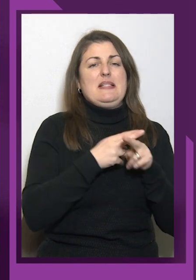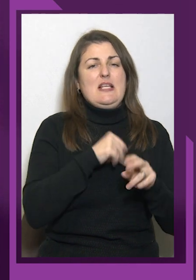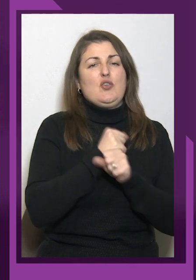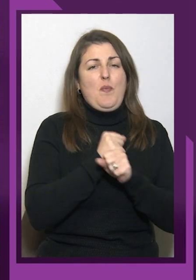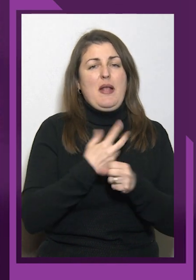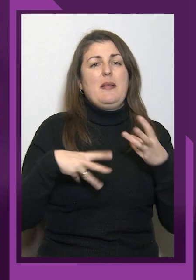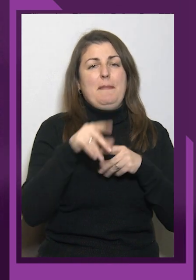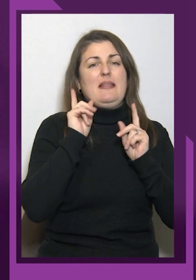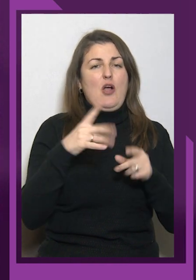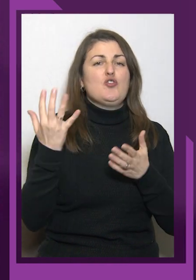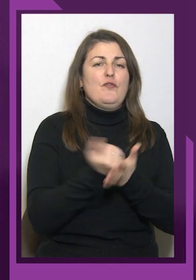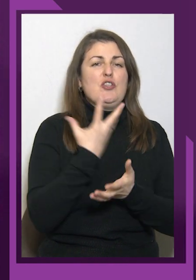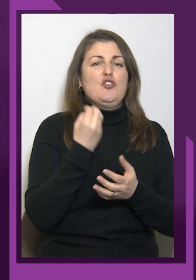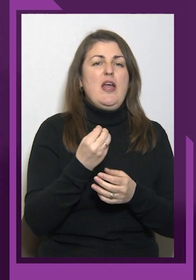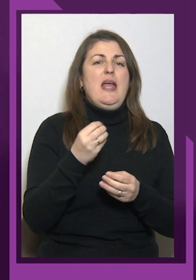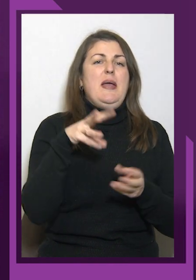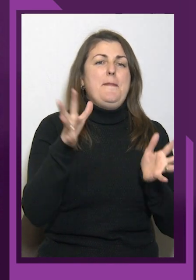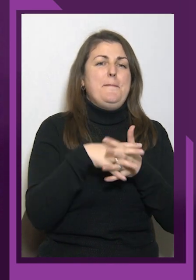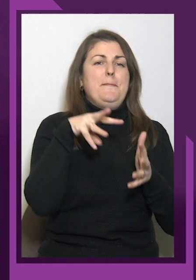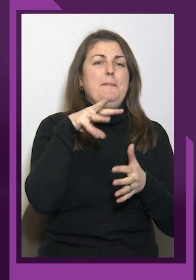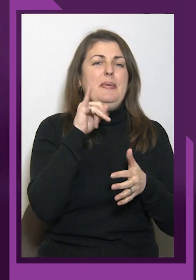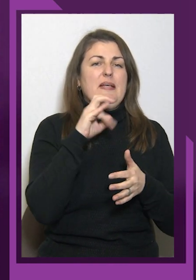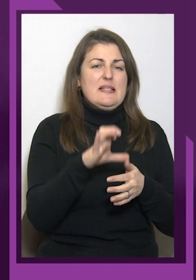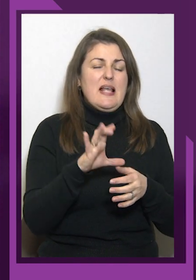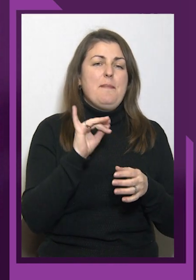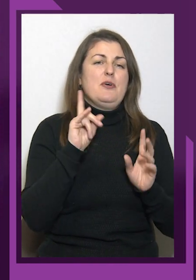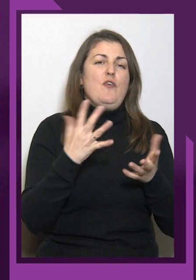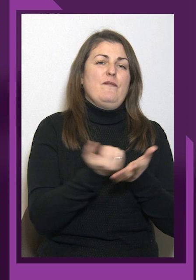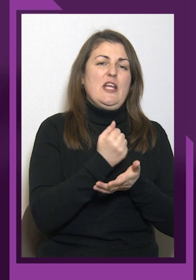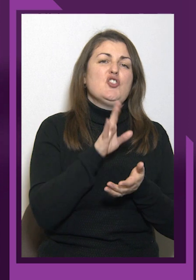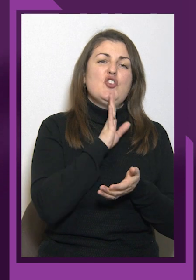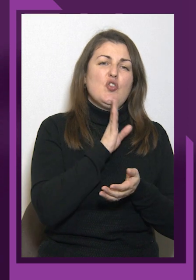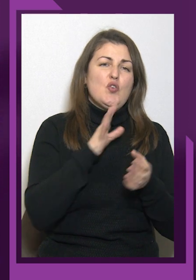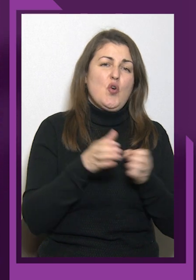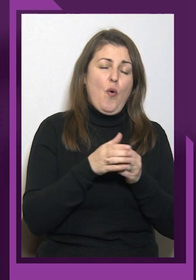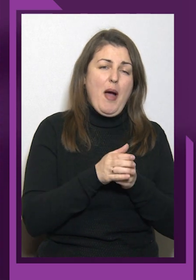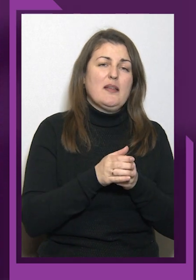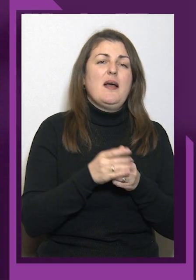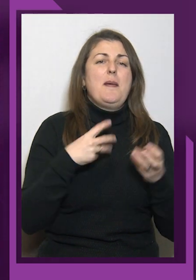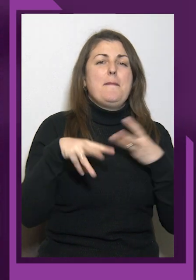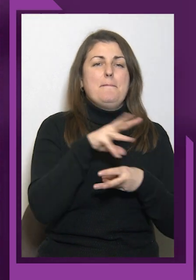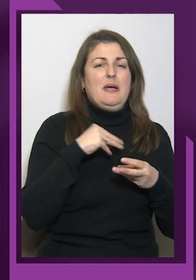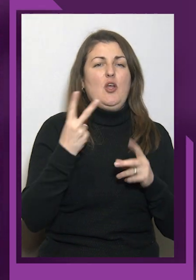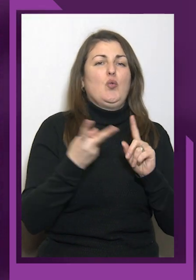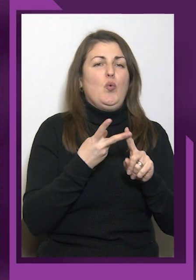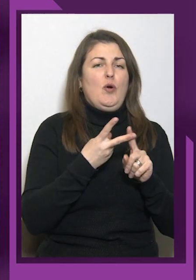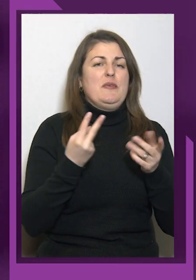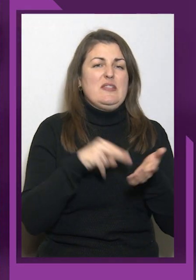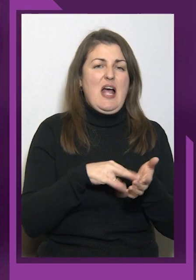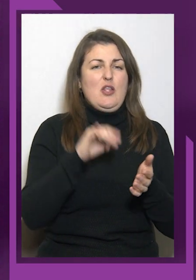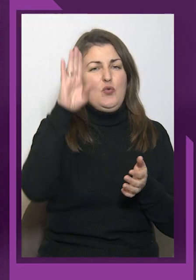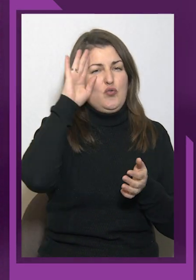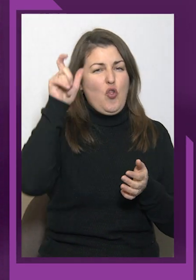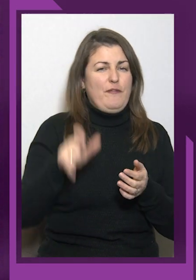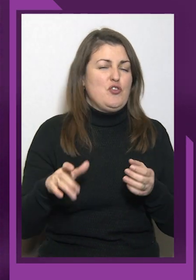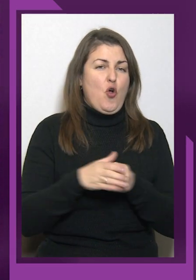і жіночу команду, ми другими стали і у чоловічій команді. Тому я вважаю, що виступ всіх